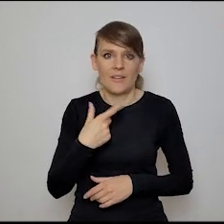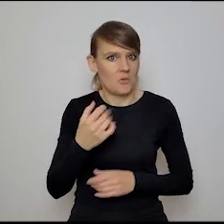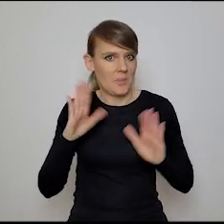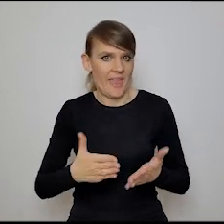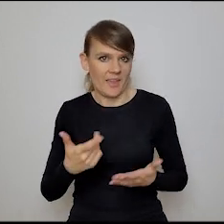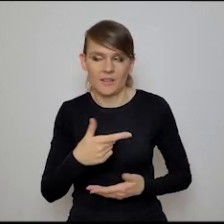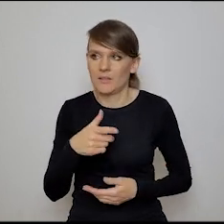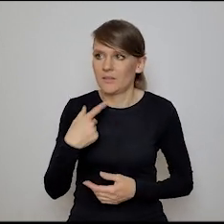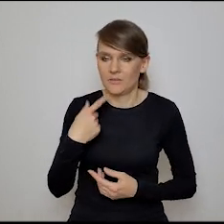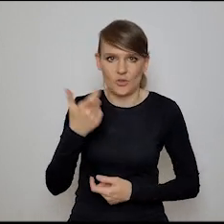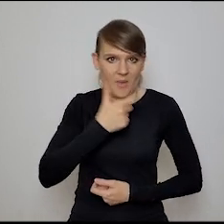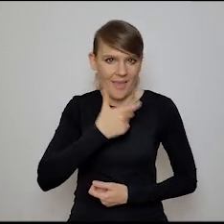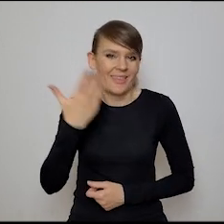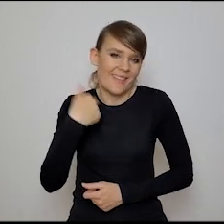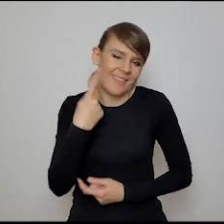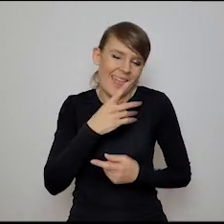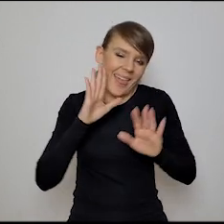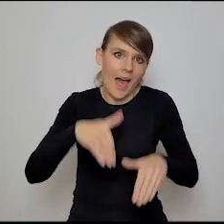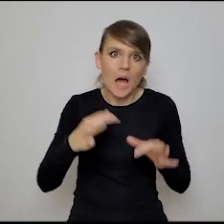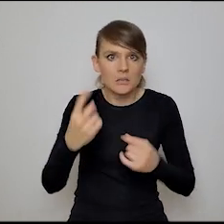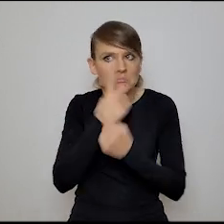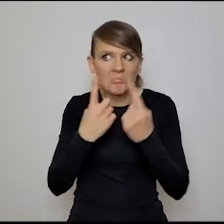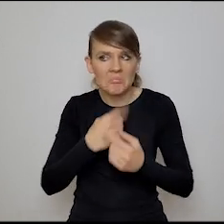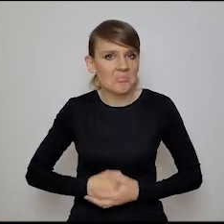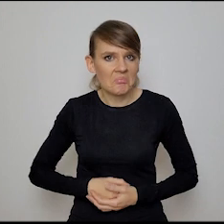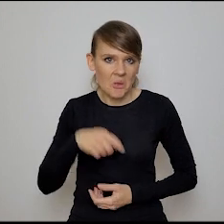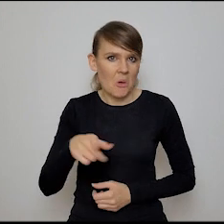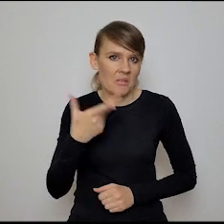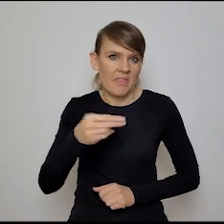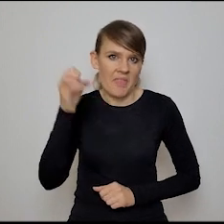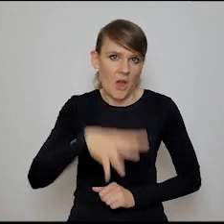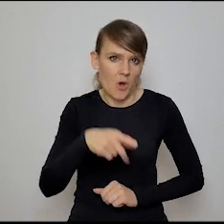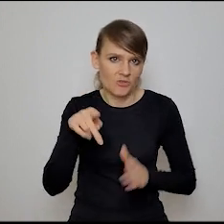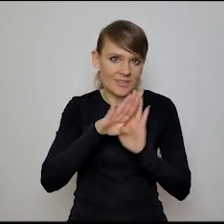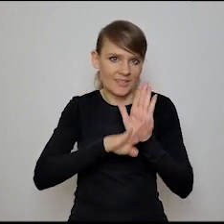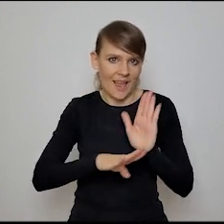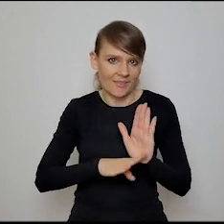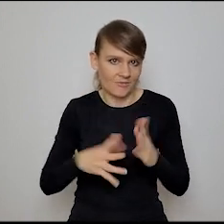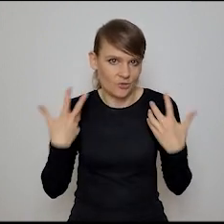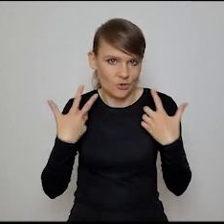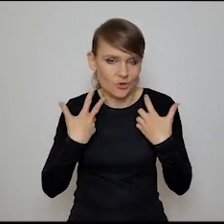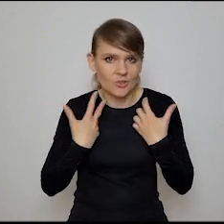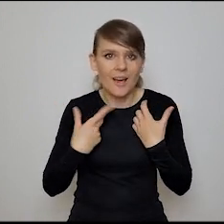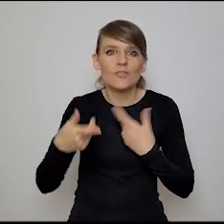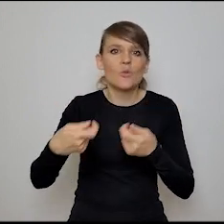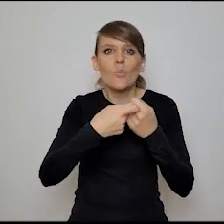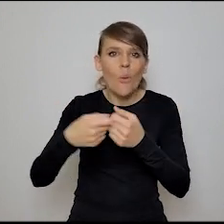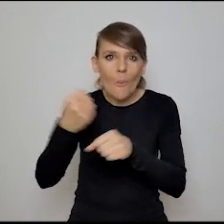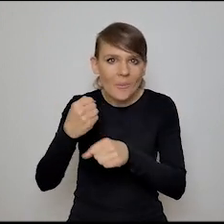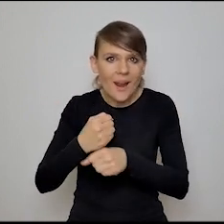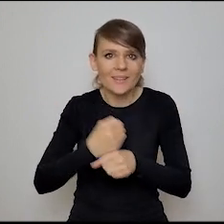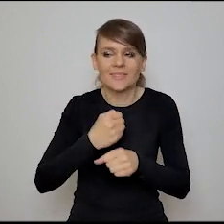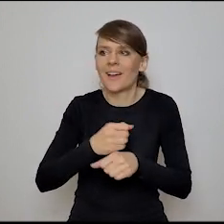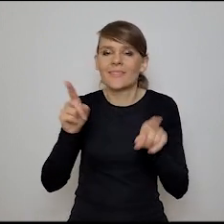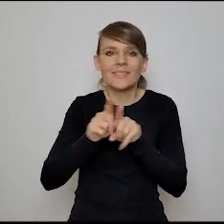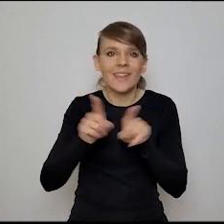naprawdę myślę, że to są wszystko nie najgorsze reguły do życia. W sensie i te współpracowe, te